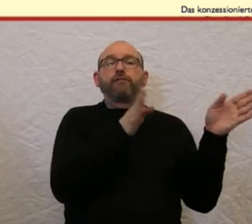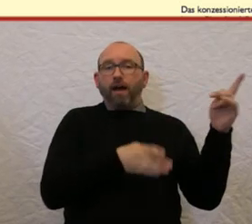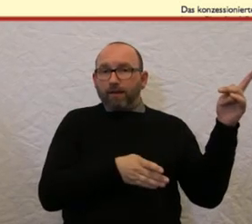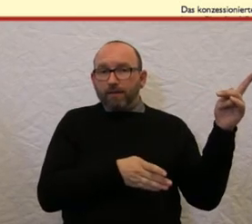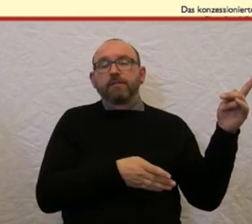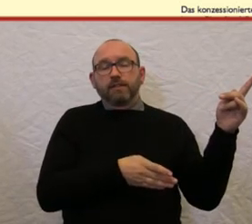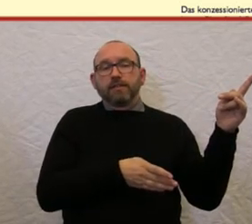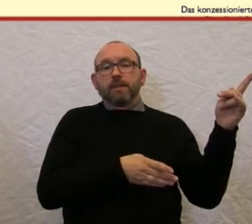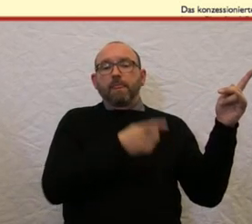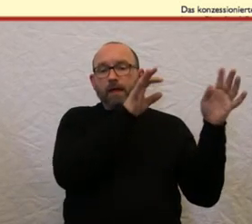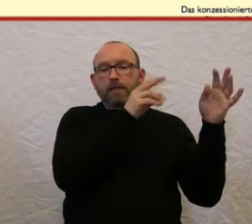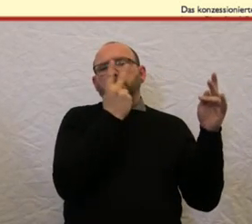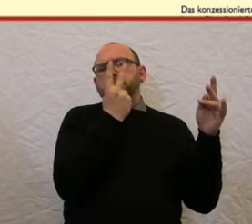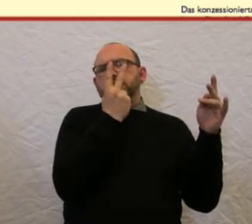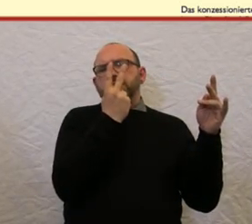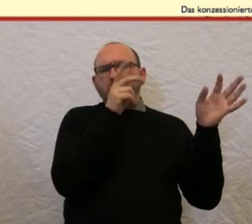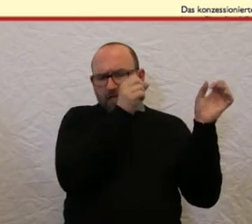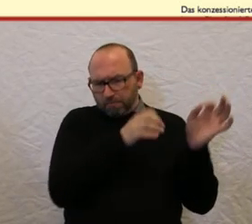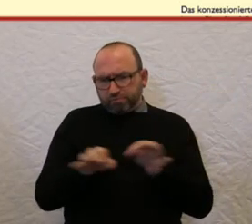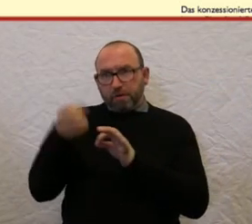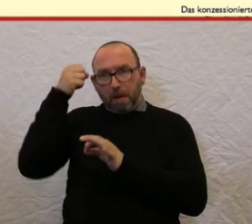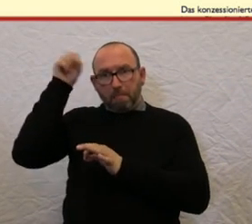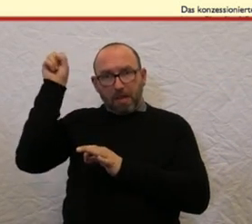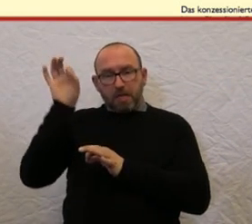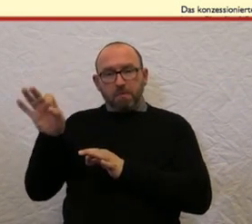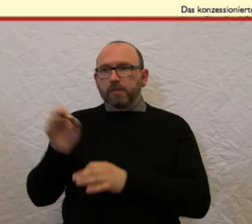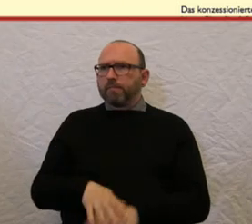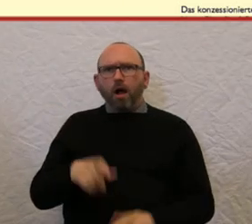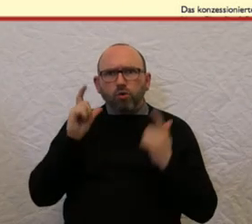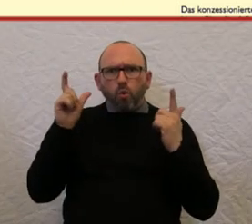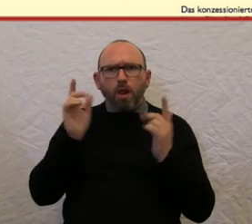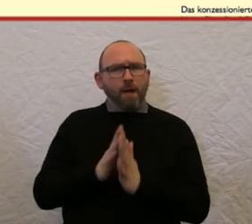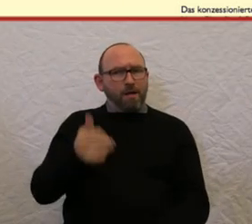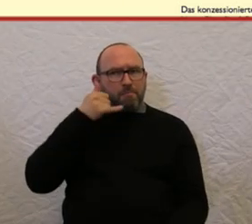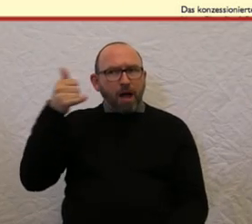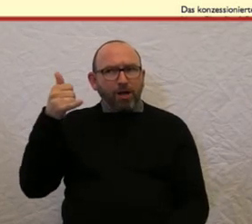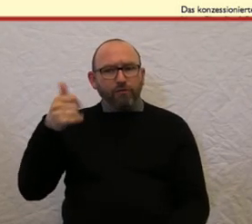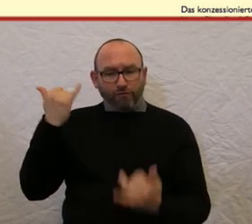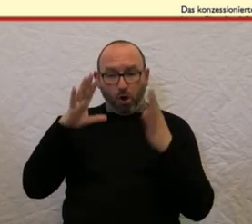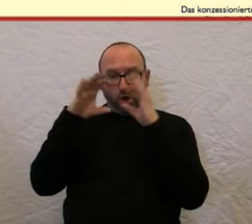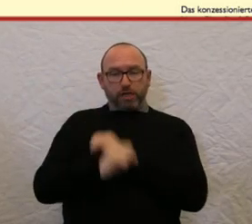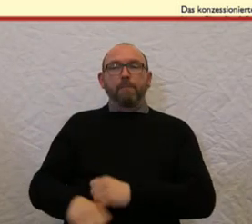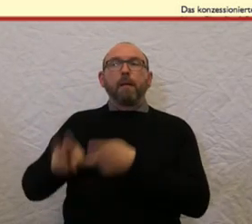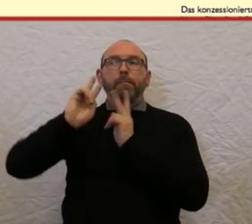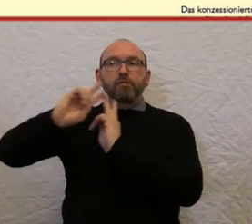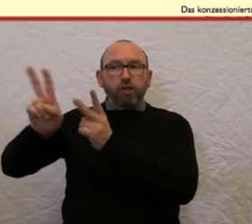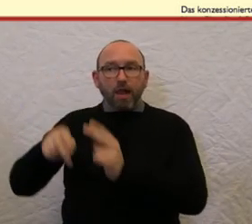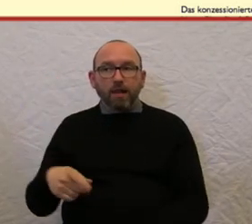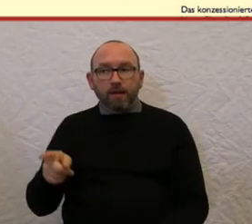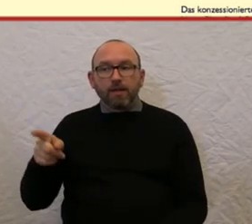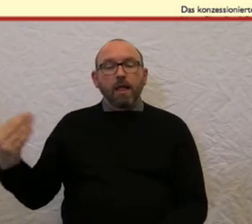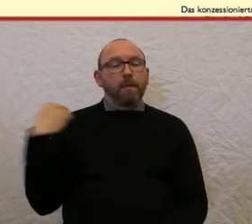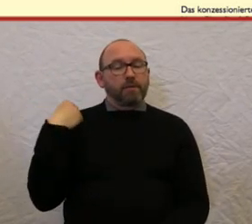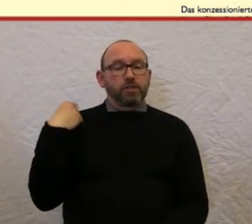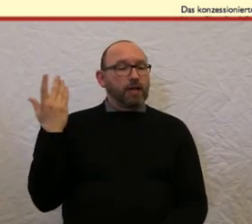Und davon haben sie halt irgendwie zwei nach Berlin geholt und dann dachte ich, cool, ich probiere das mal aus und rufe da an und wollte für heute Abend eine Fahrt haben und dann haben